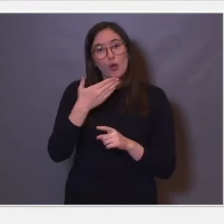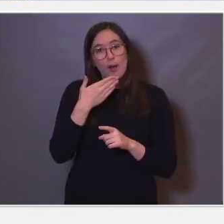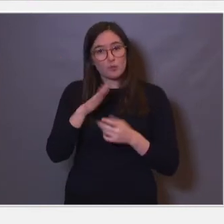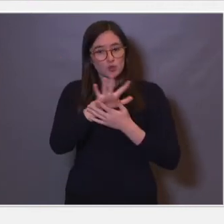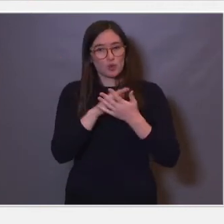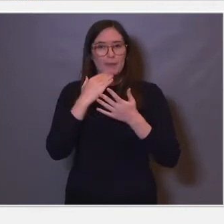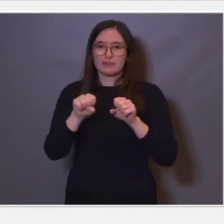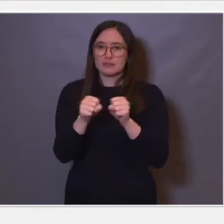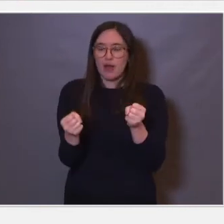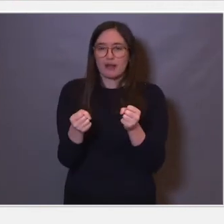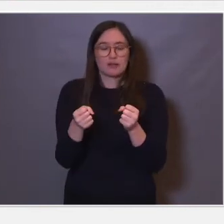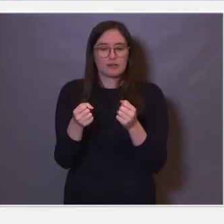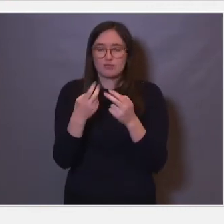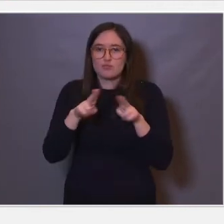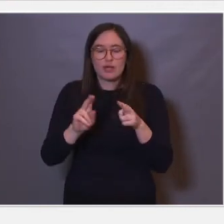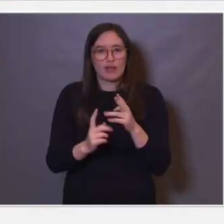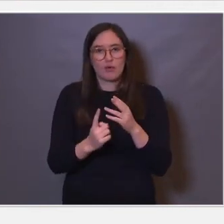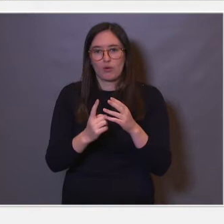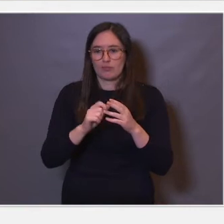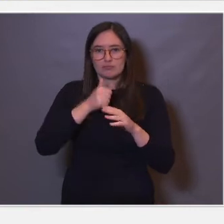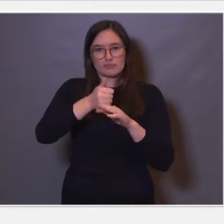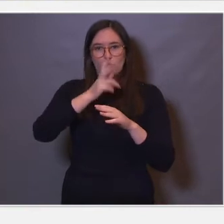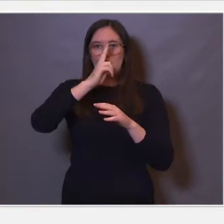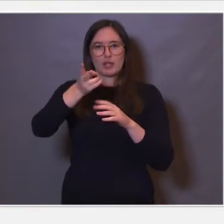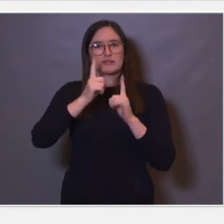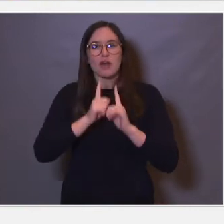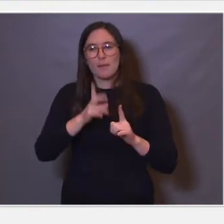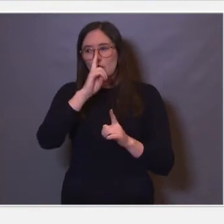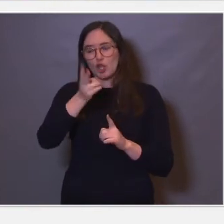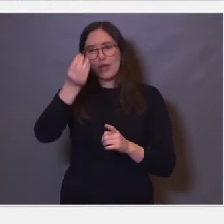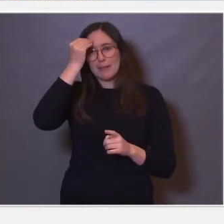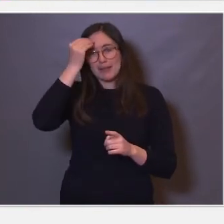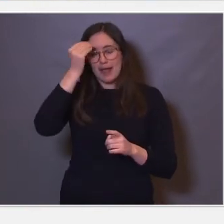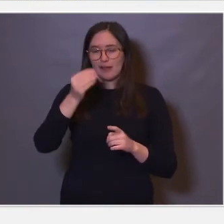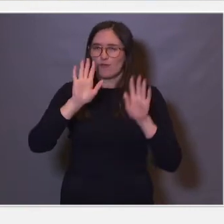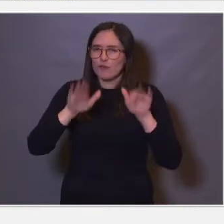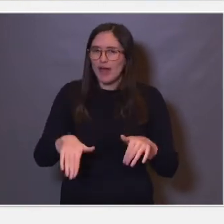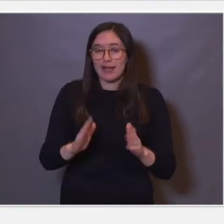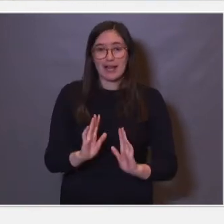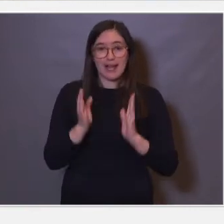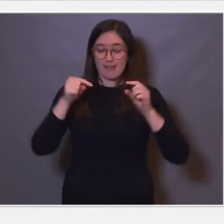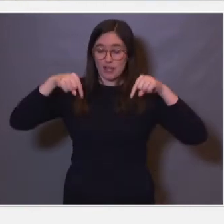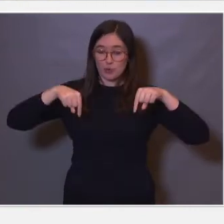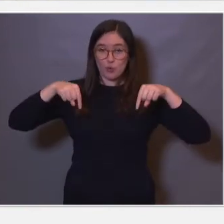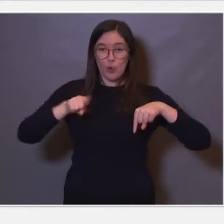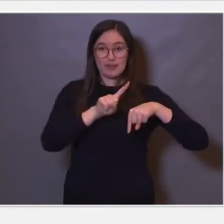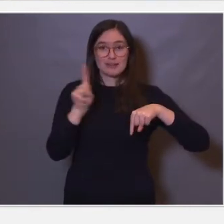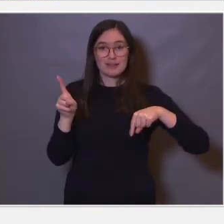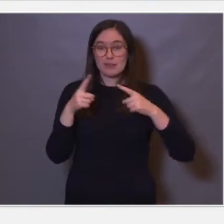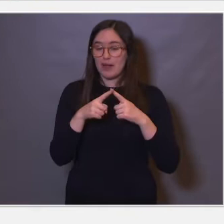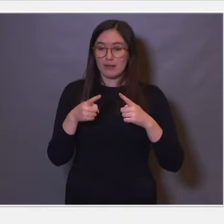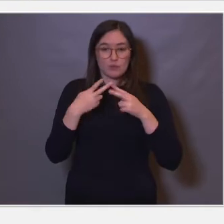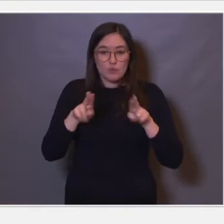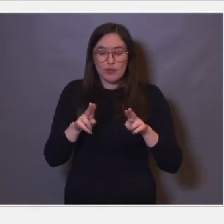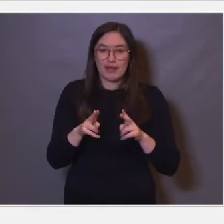klarer ikke å skape nye minner. Det er fryktelig. Du lever i nåtiden, og du kan ikke skape deg nye minner i det